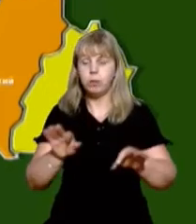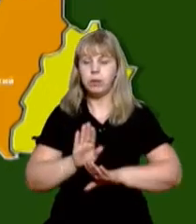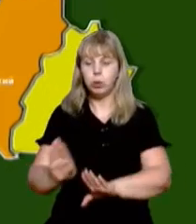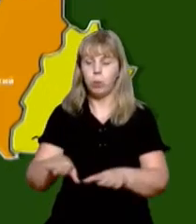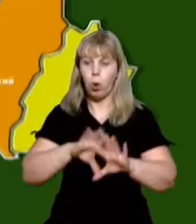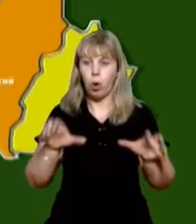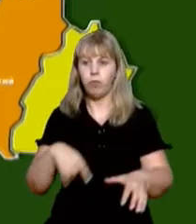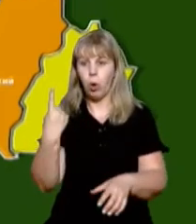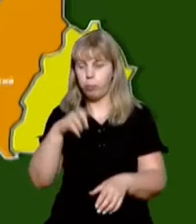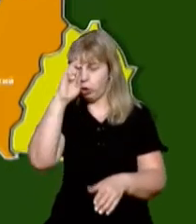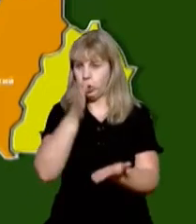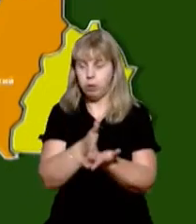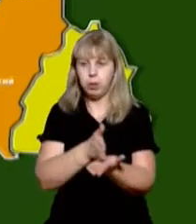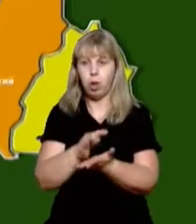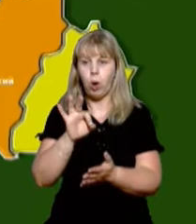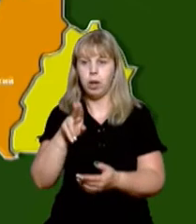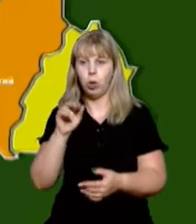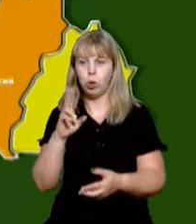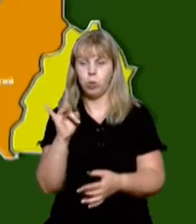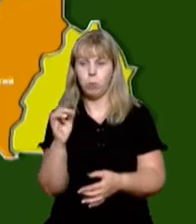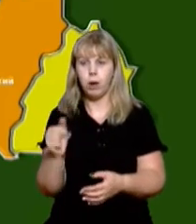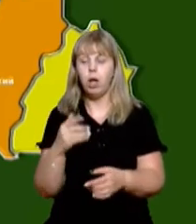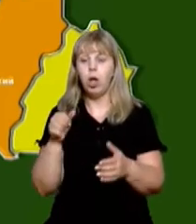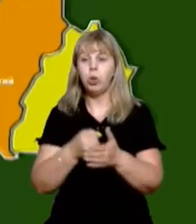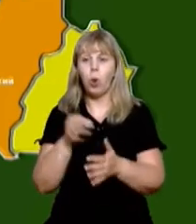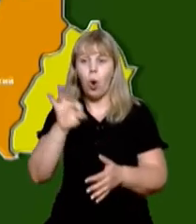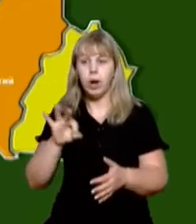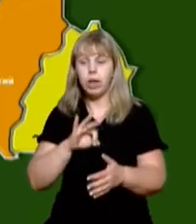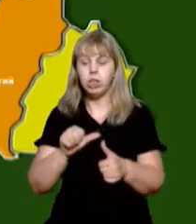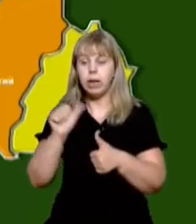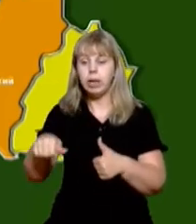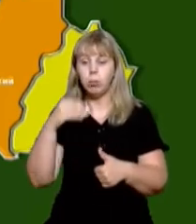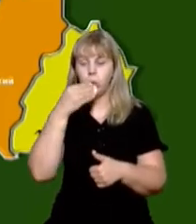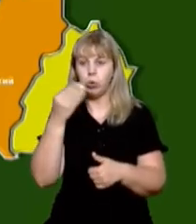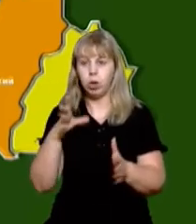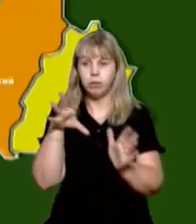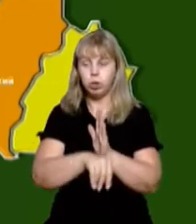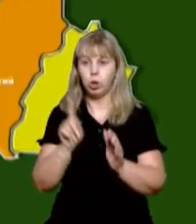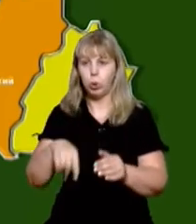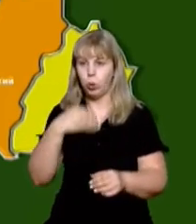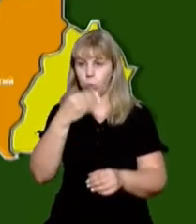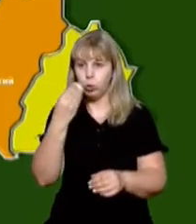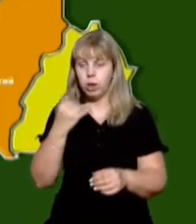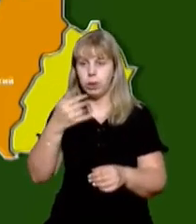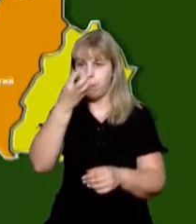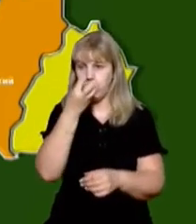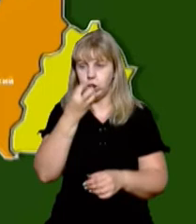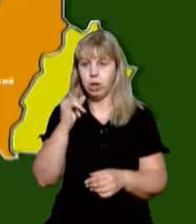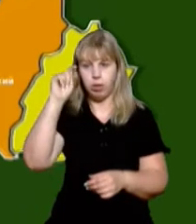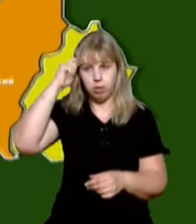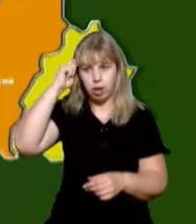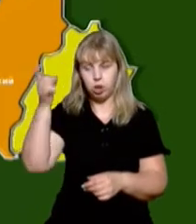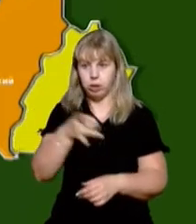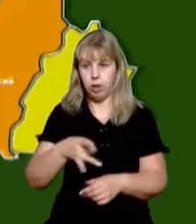заступник голови облдержадміністрації Олег Коцюба. До помаранчевої, крім Ужгорода, увійшли також Ужгородський, Перечинський та